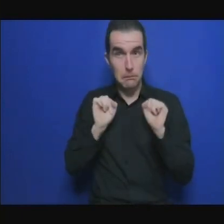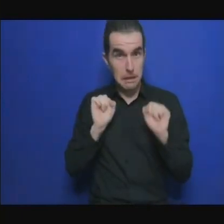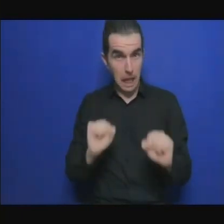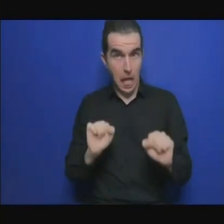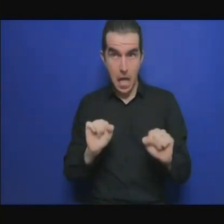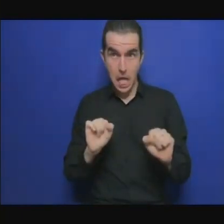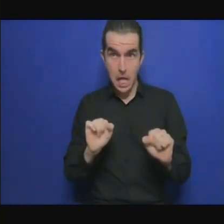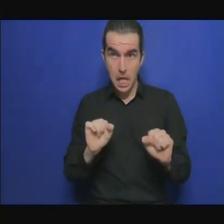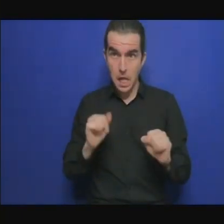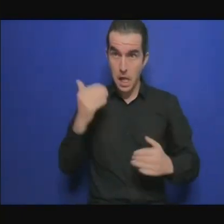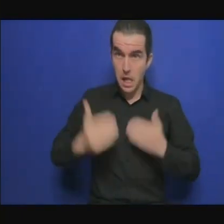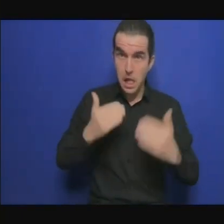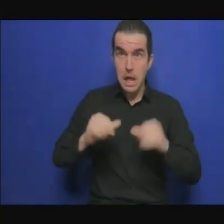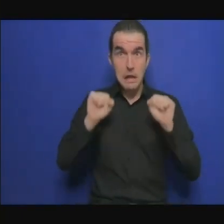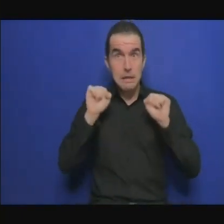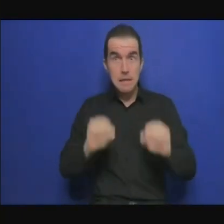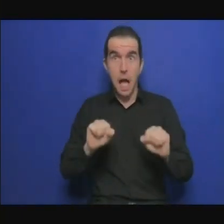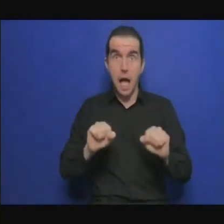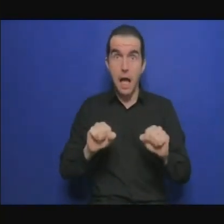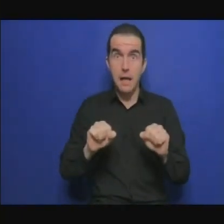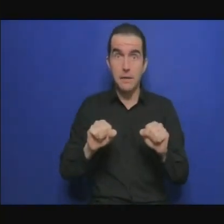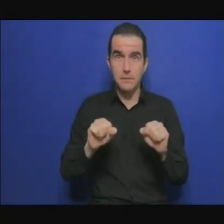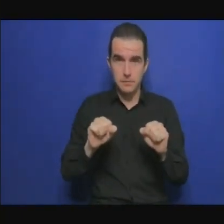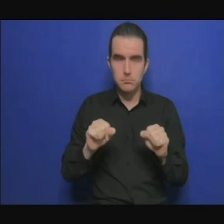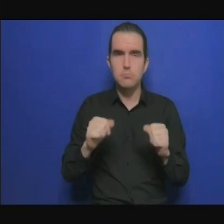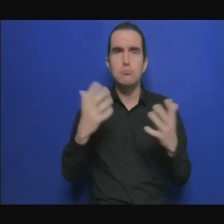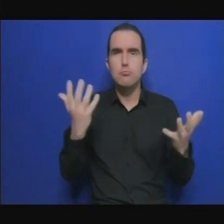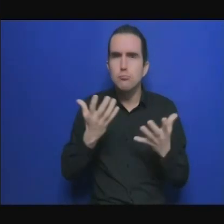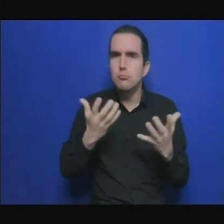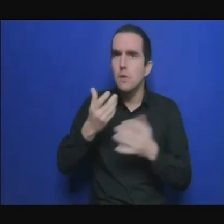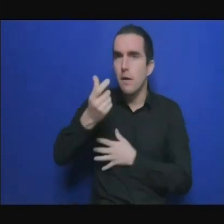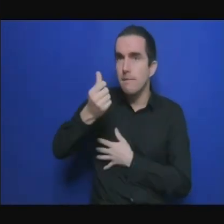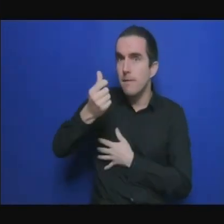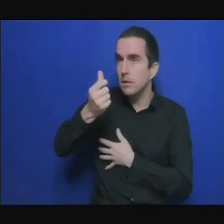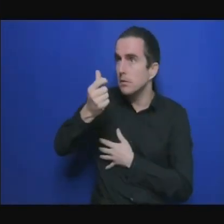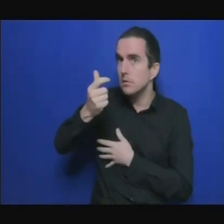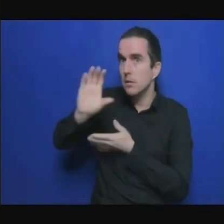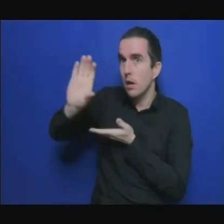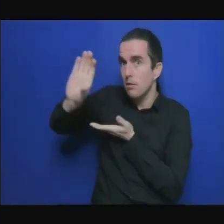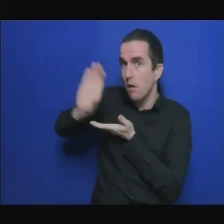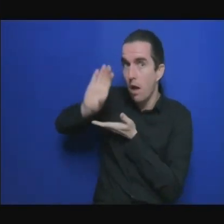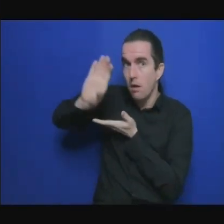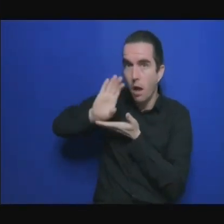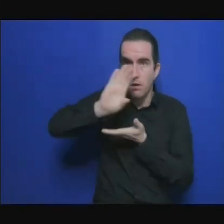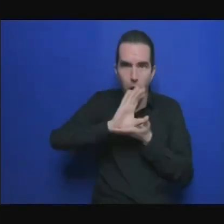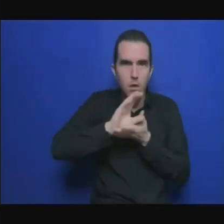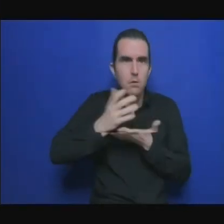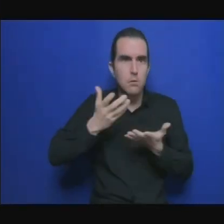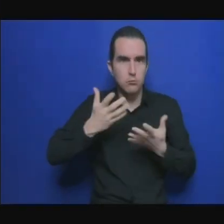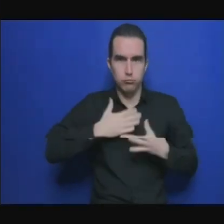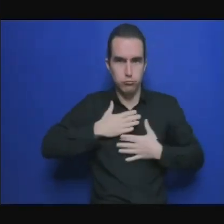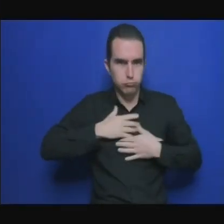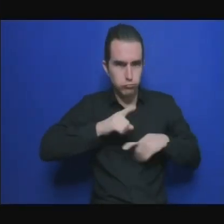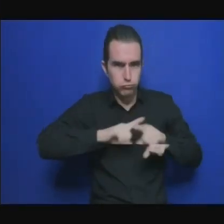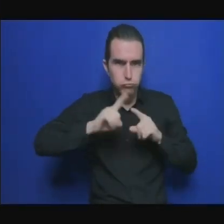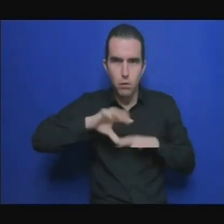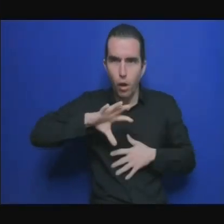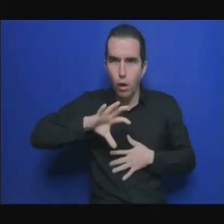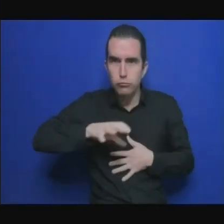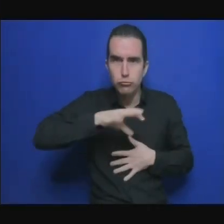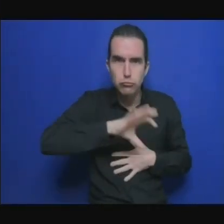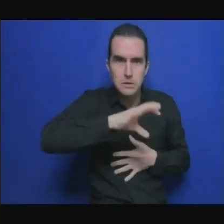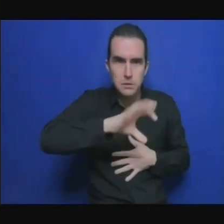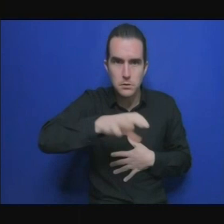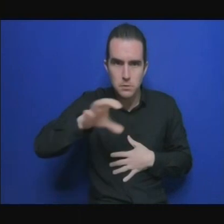des fonds ressources financières dans nos pays ce que je voudrais souligner c'est qu'il y eu des